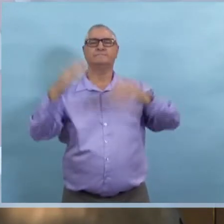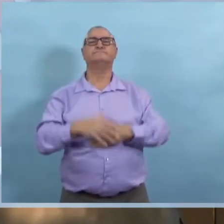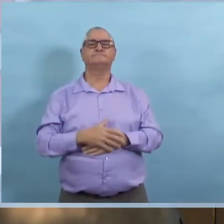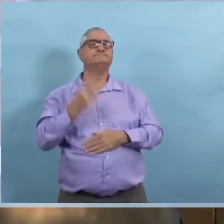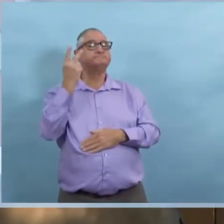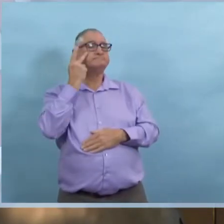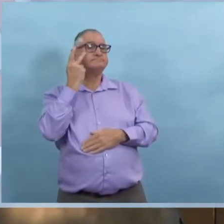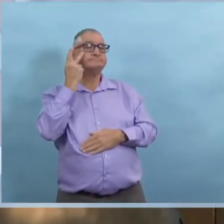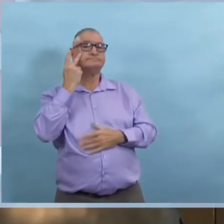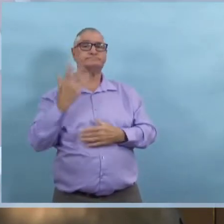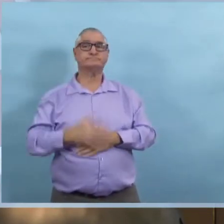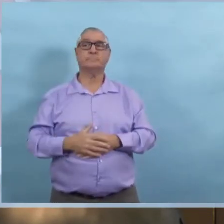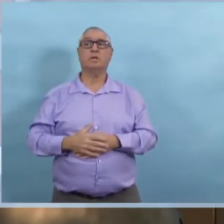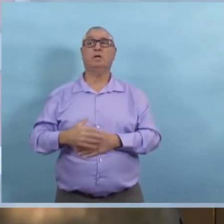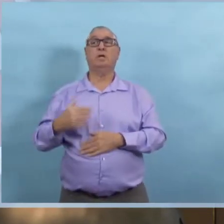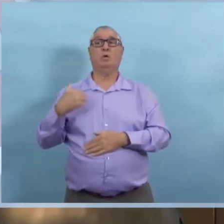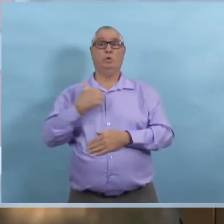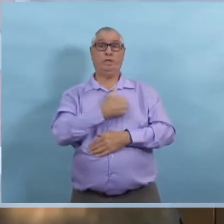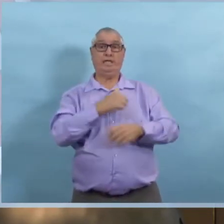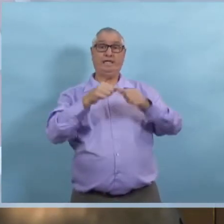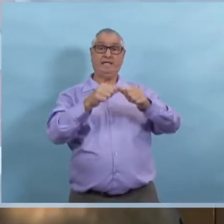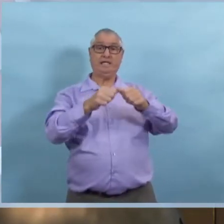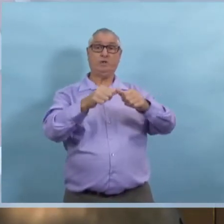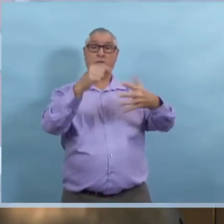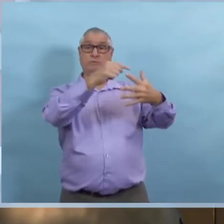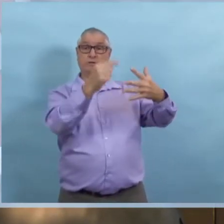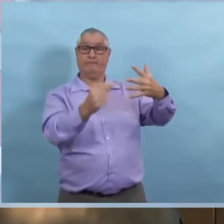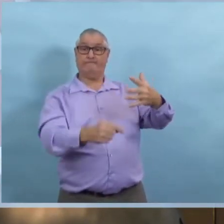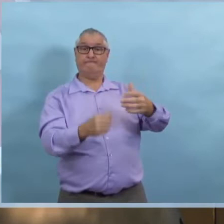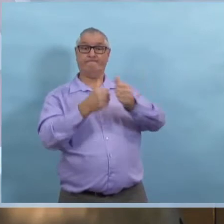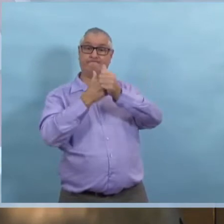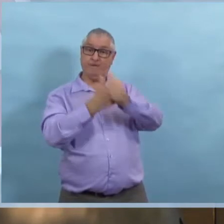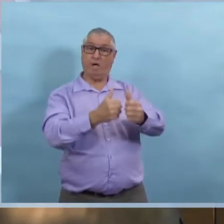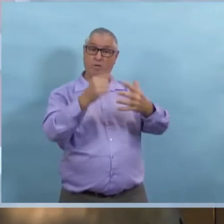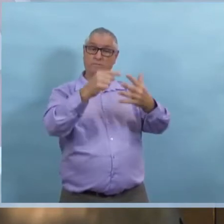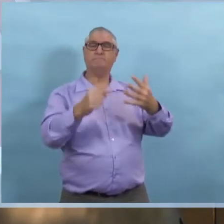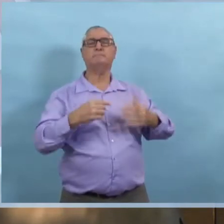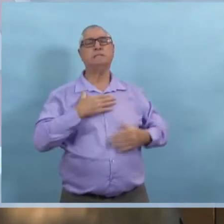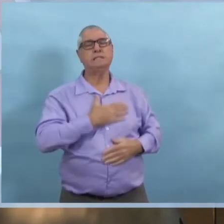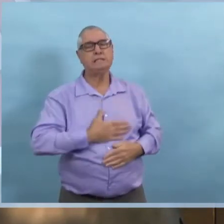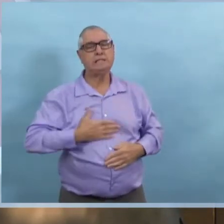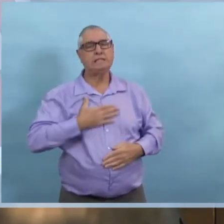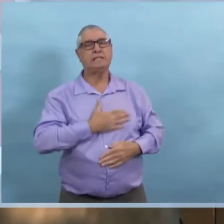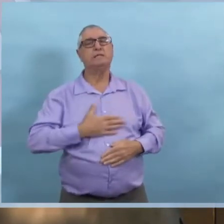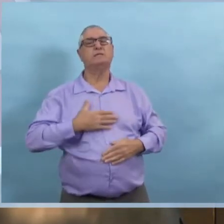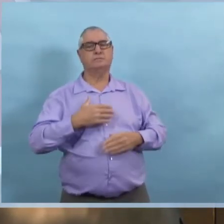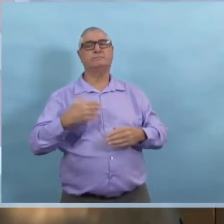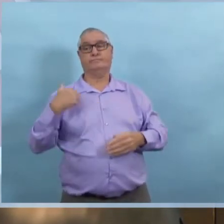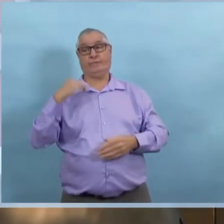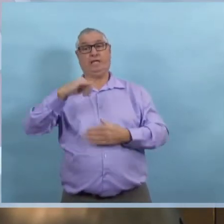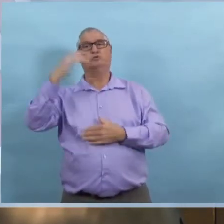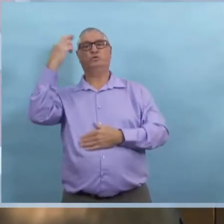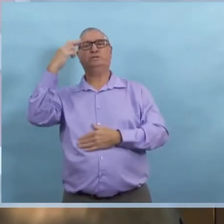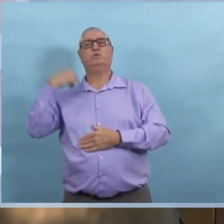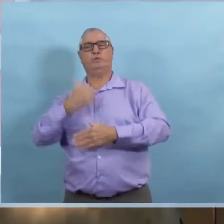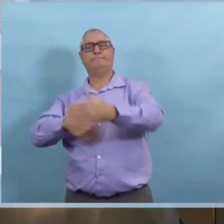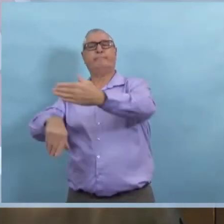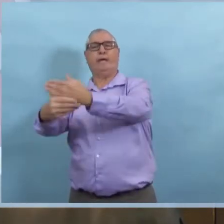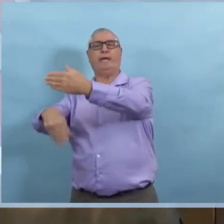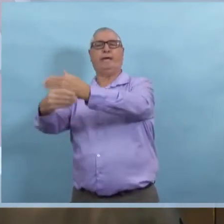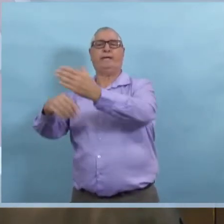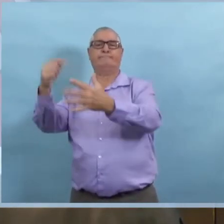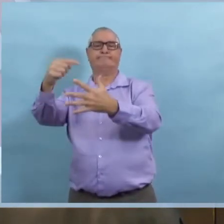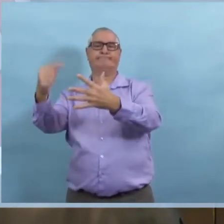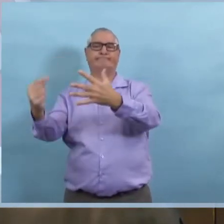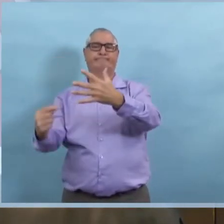beaucoup d'aides disponibles sur la table. Mais pour ce qui considère une période de deux semaines, on continue à en